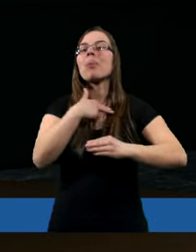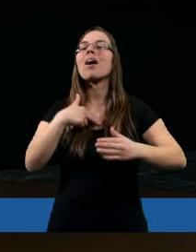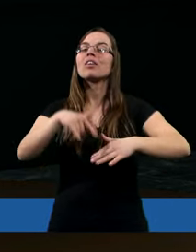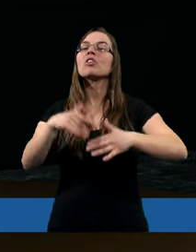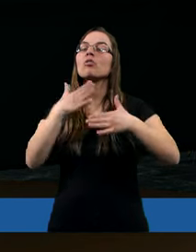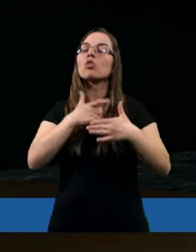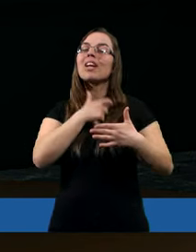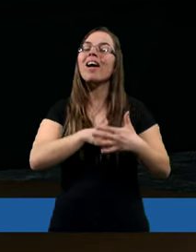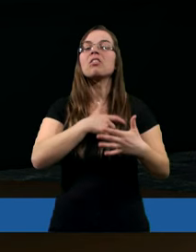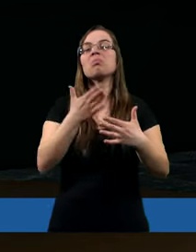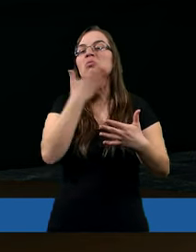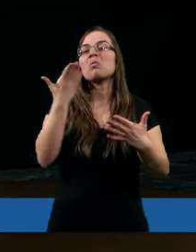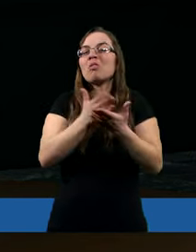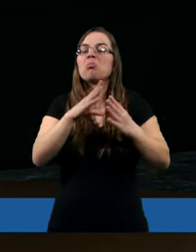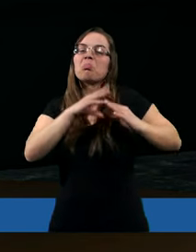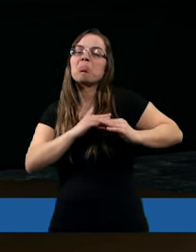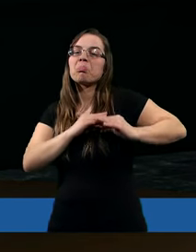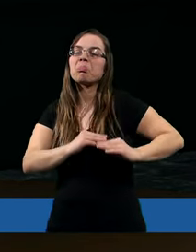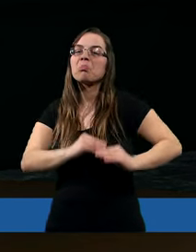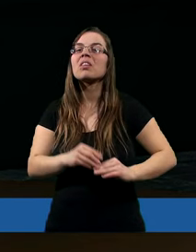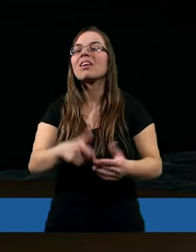go słyszymy, coraz mniej go słyszymy, i potem